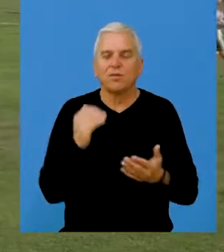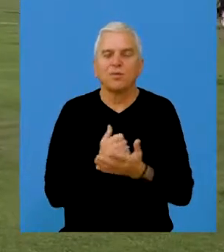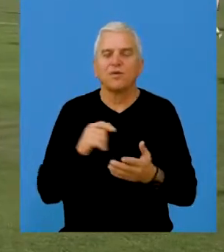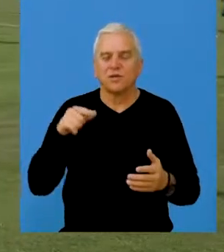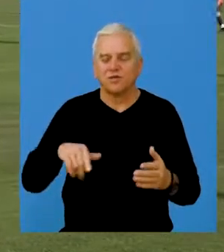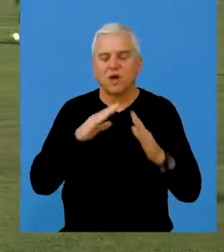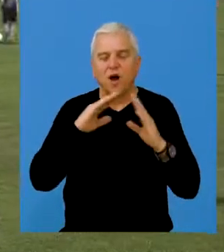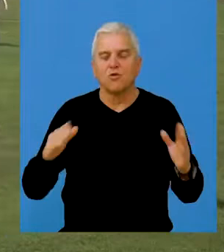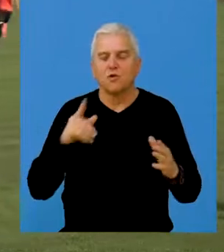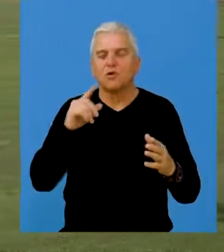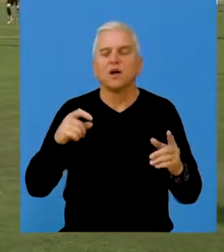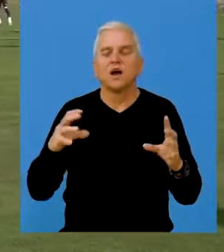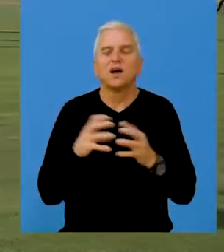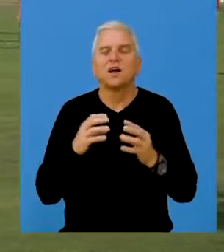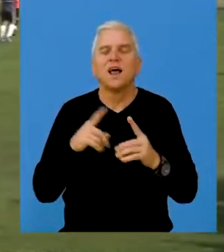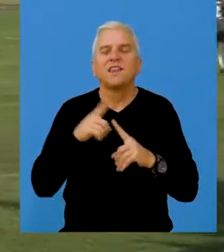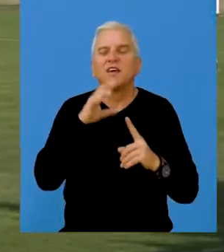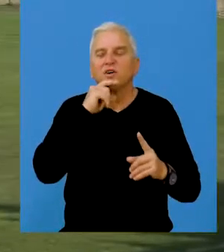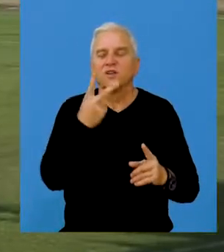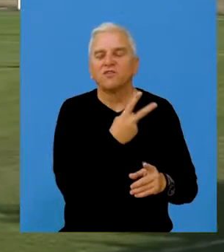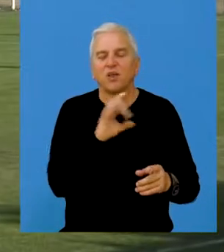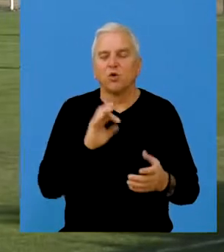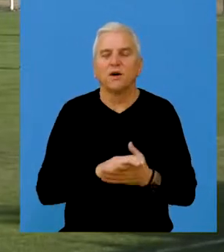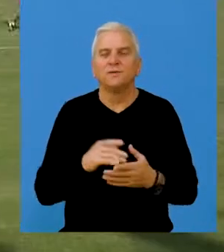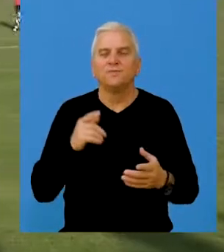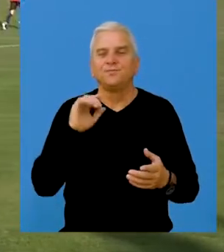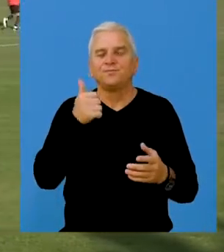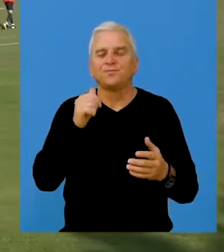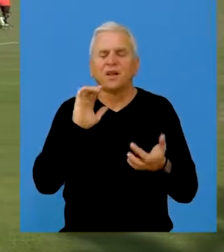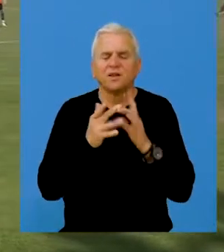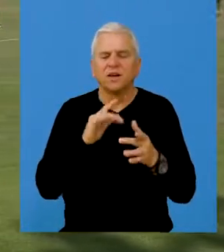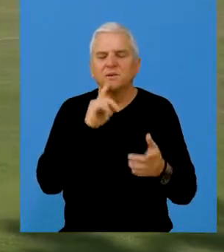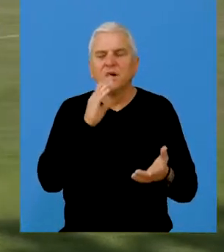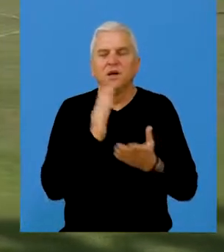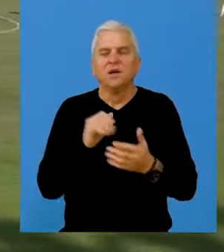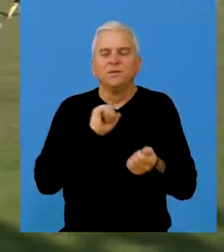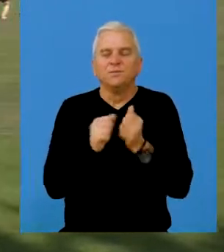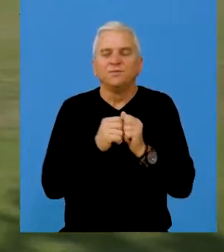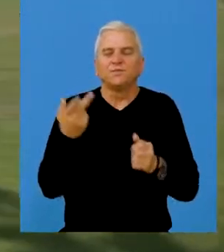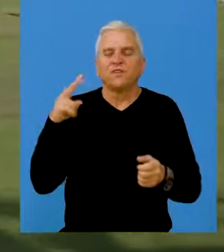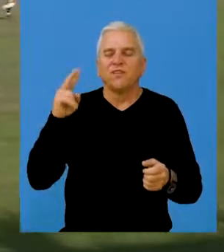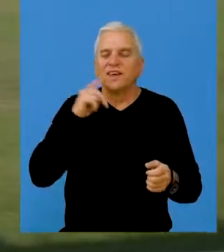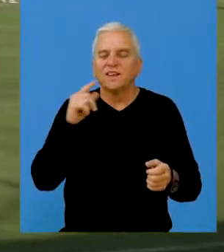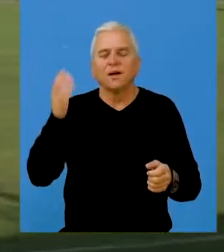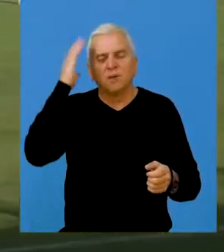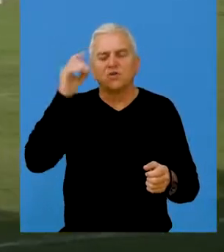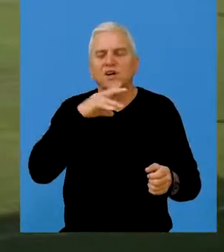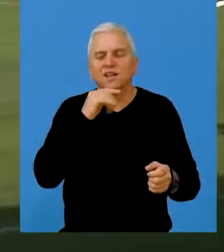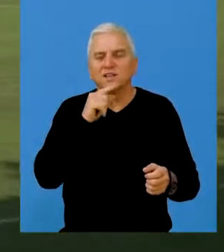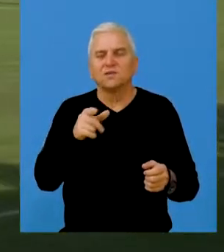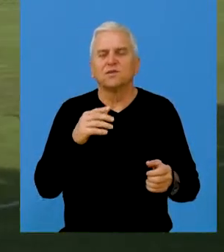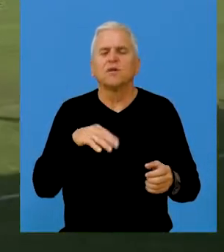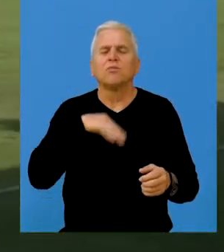savladali su na svom stadionu ekipu Tavankuta sa 2-0. Pravi prvenstveni meč igrao se proteklog vikenda u Bačkom